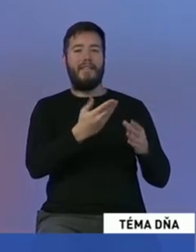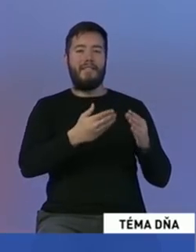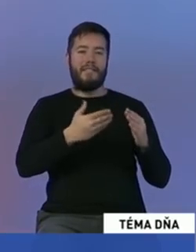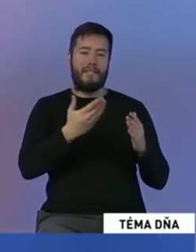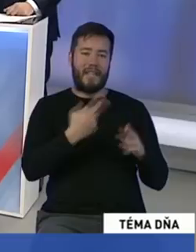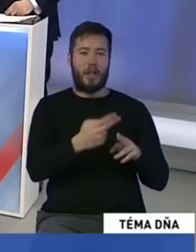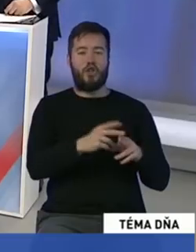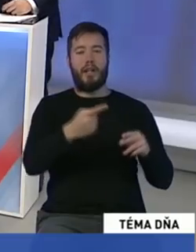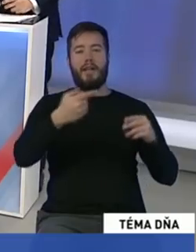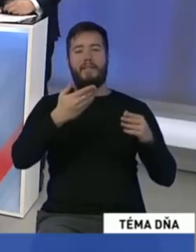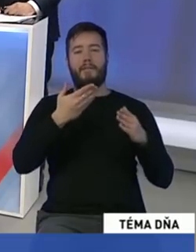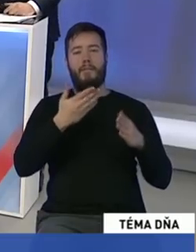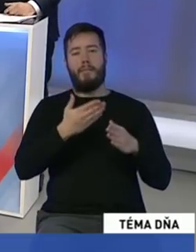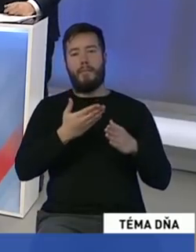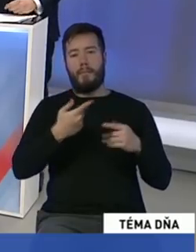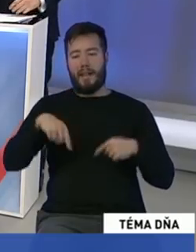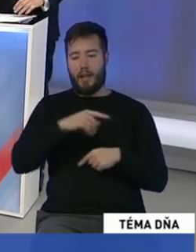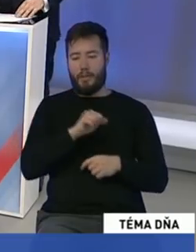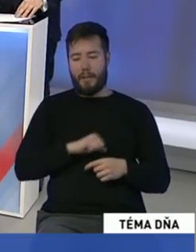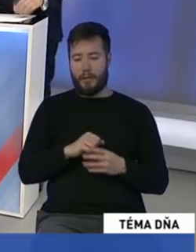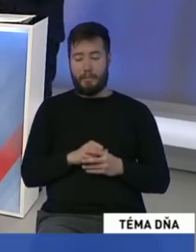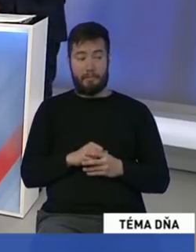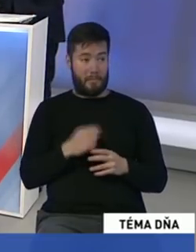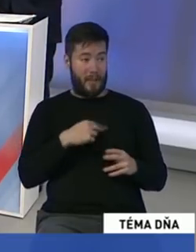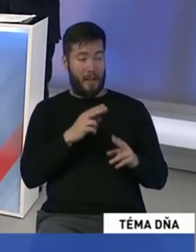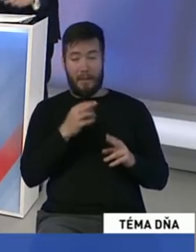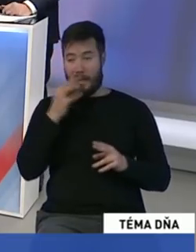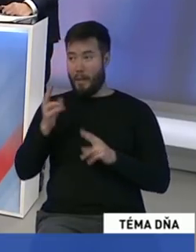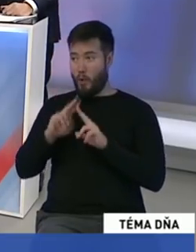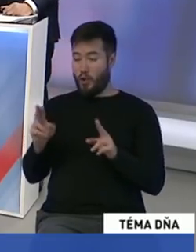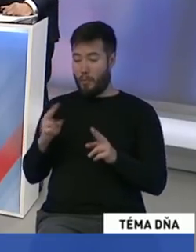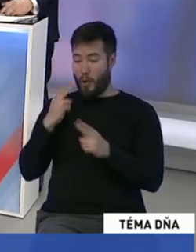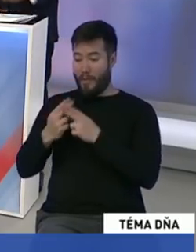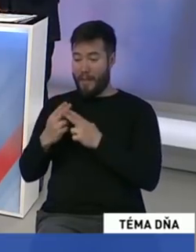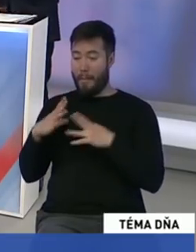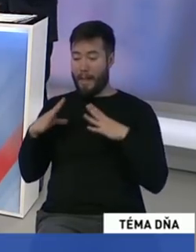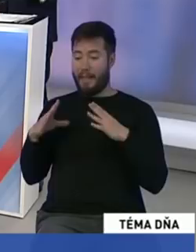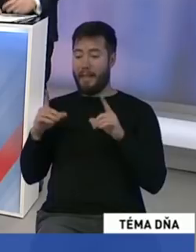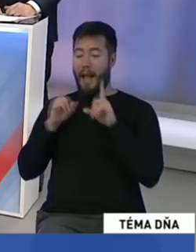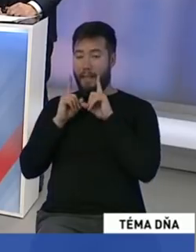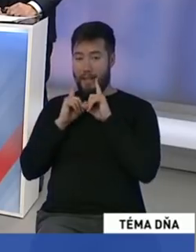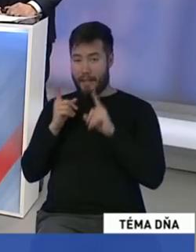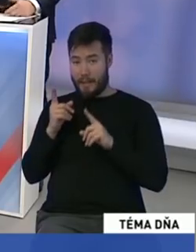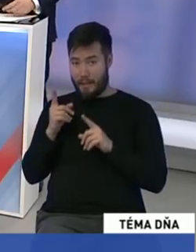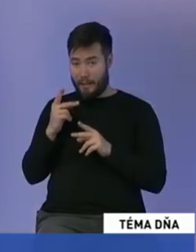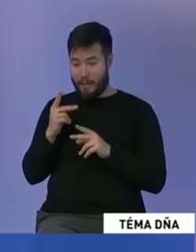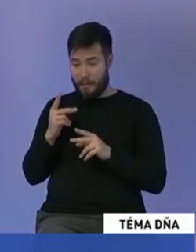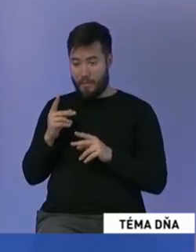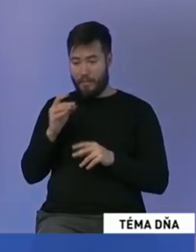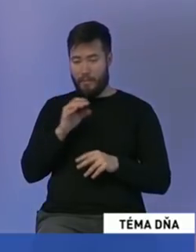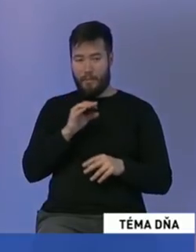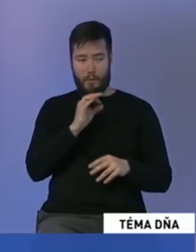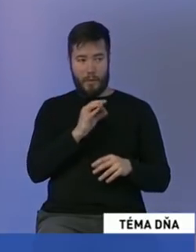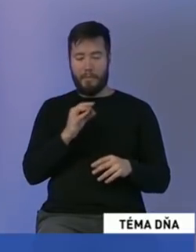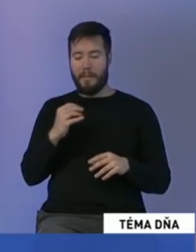Páne Štok, môžete ja by som ešte, ak by som mohol reagovať ešte na pána Hatasa. Myslím, že to v priamom prenose to aj bolo ukázané,